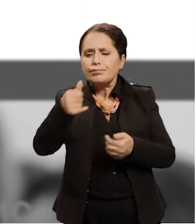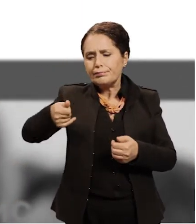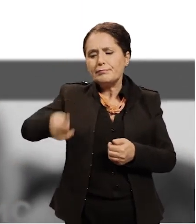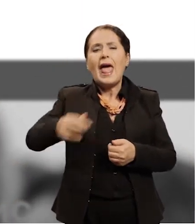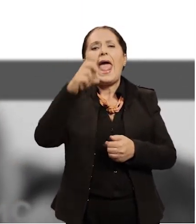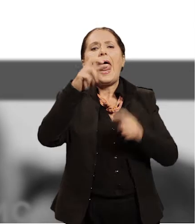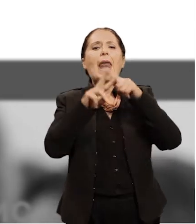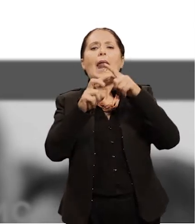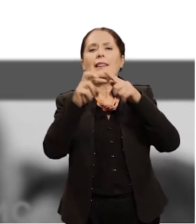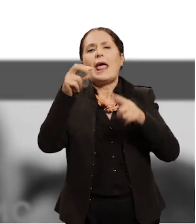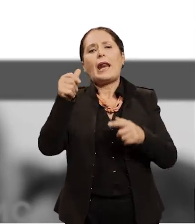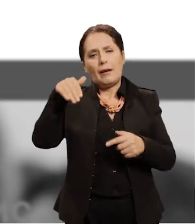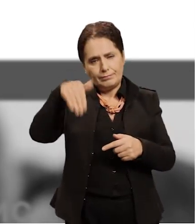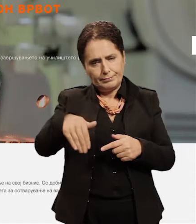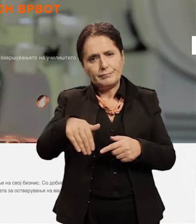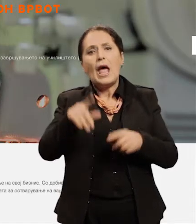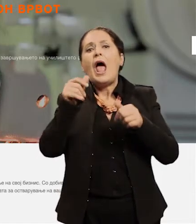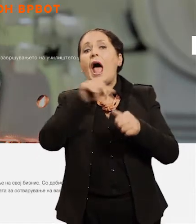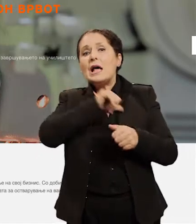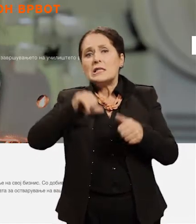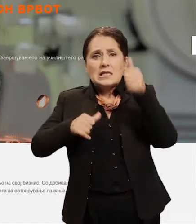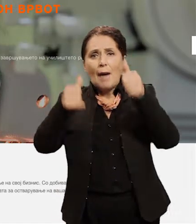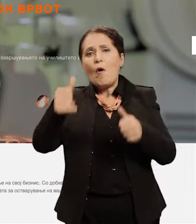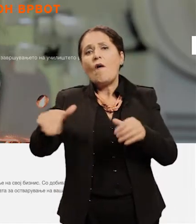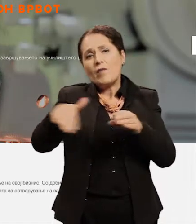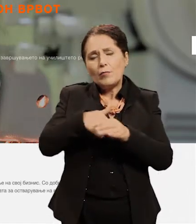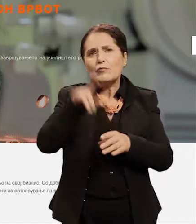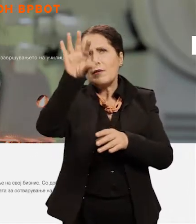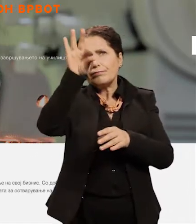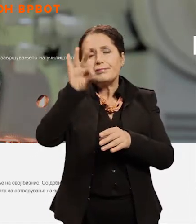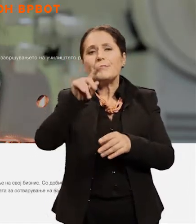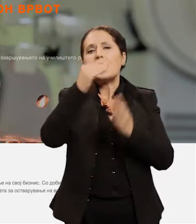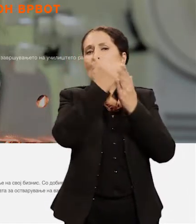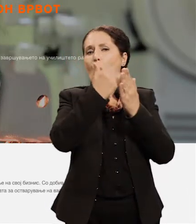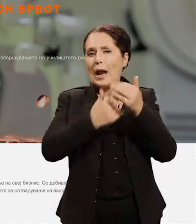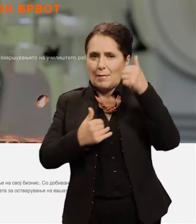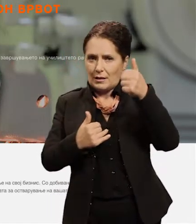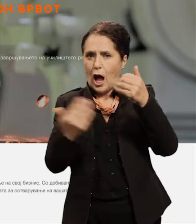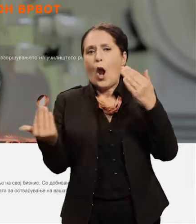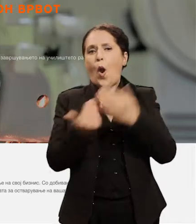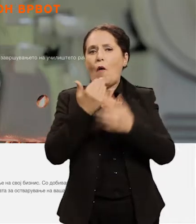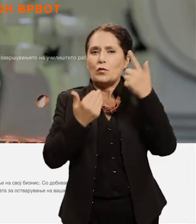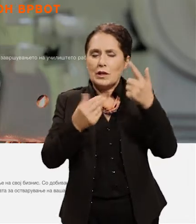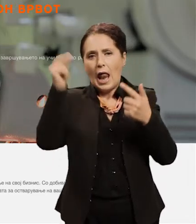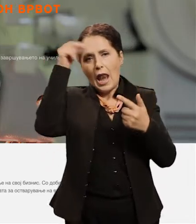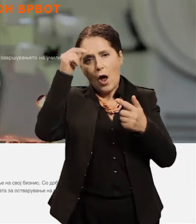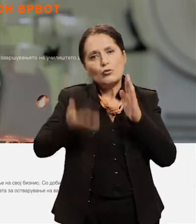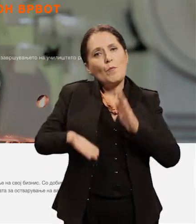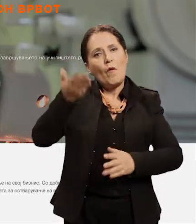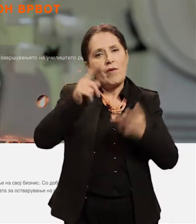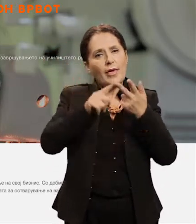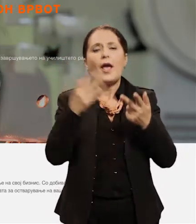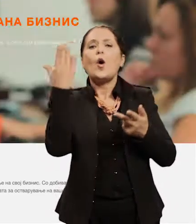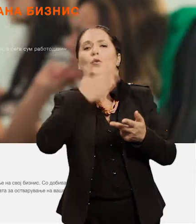Ова е првата подстраница. Самовработување. Ако сакате да одите директно на другите две подстраници, кликнете на